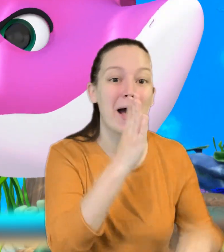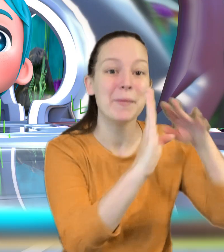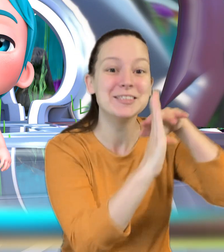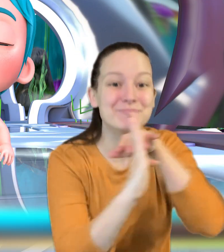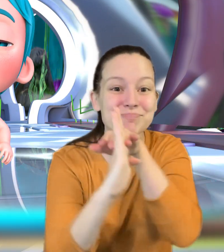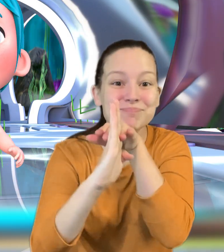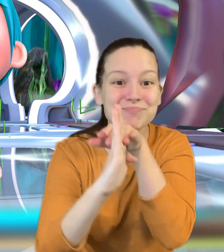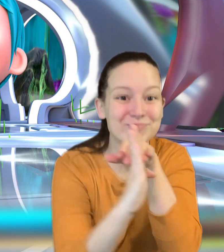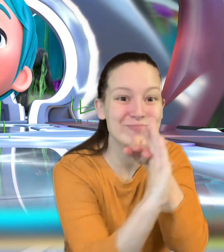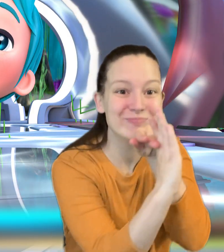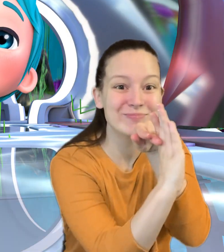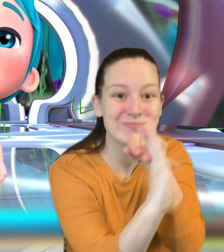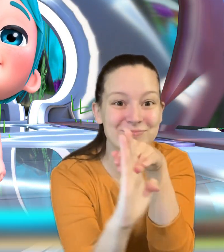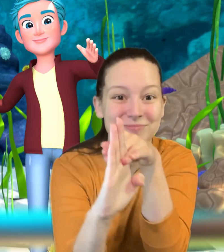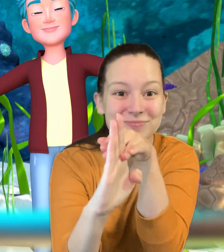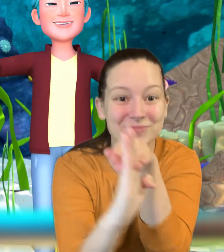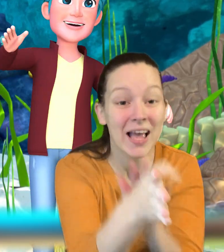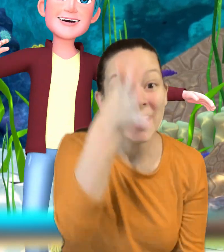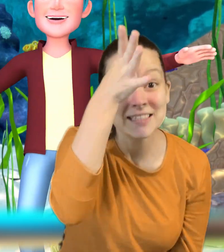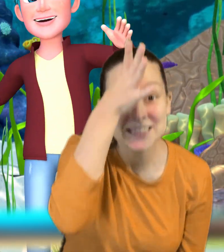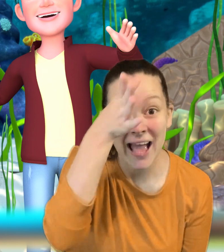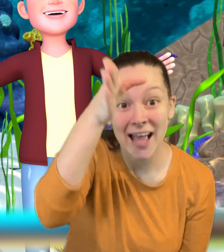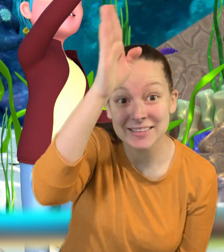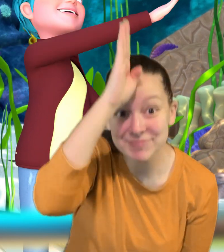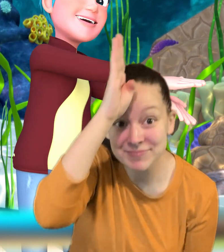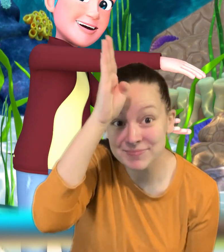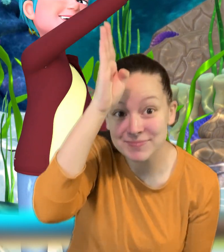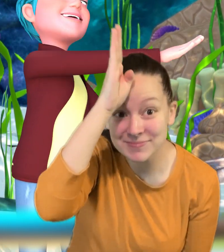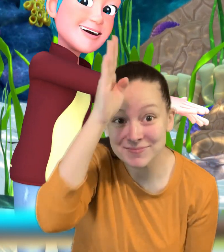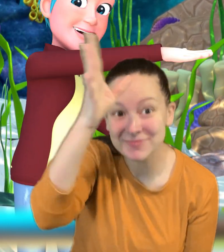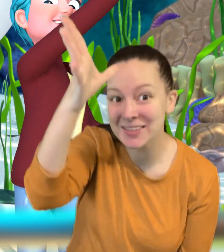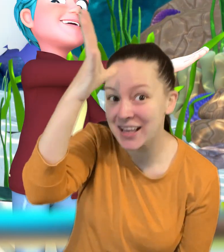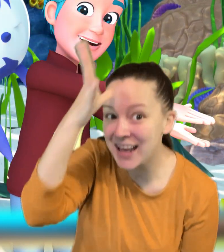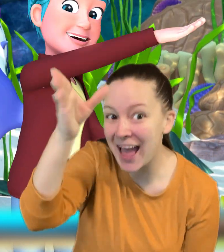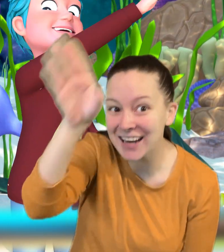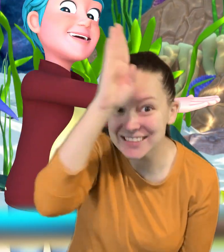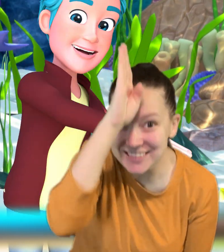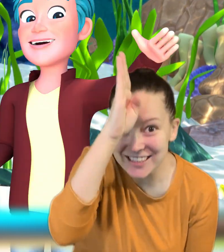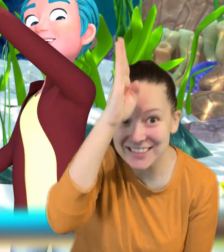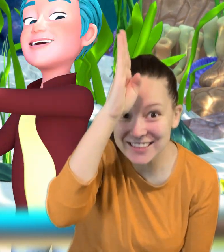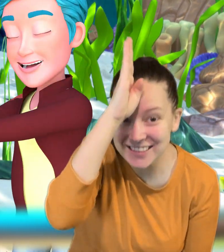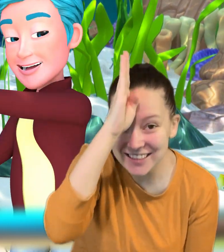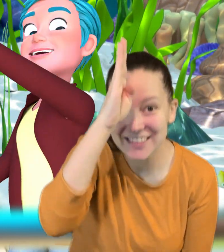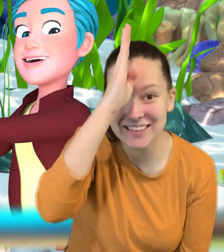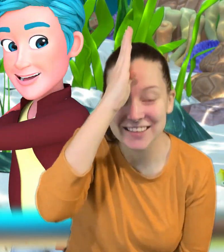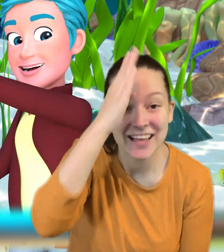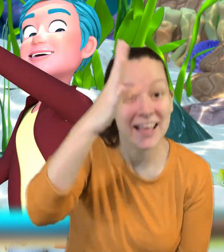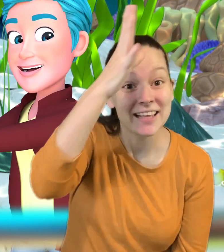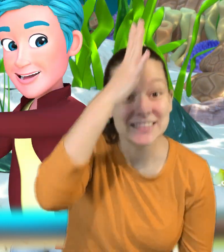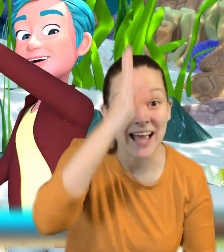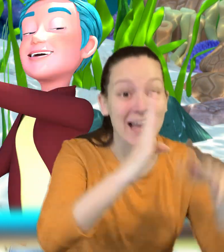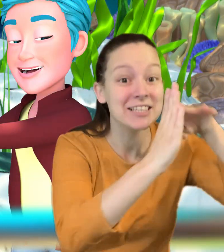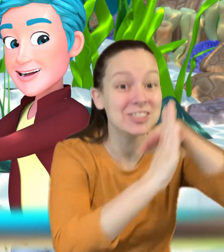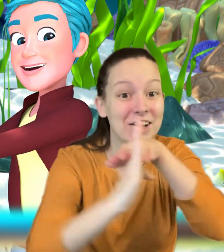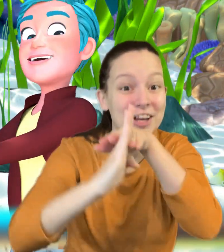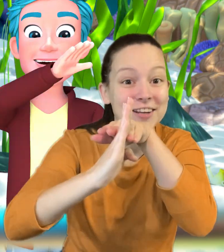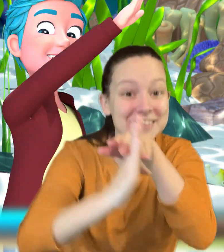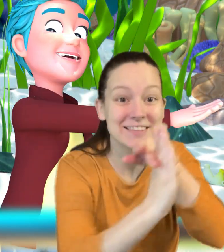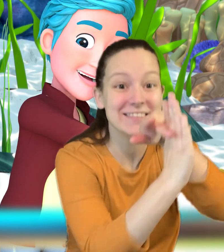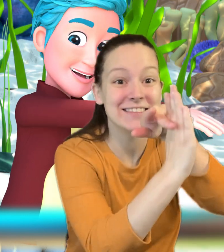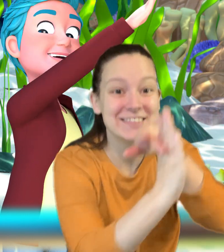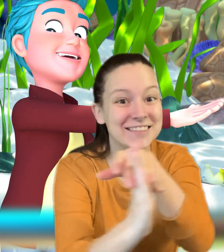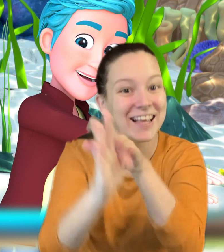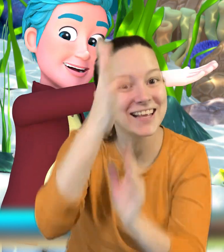Hi, Papa Hi, Papa Hi, Papa